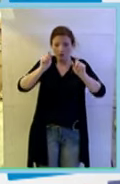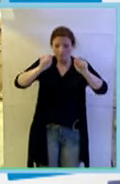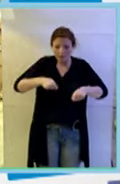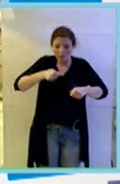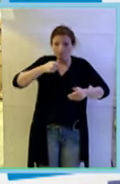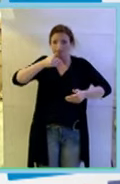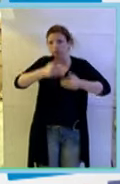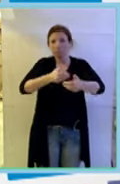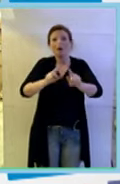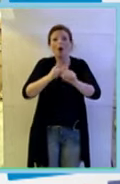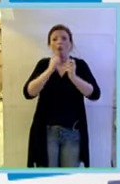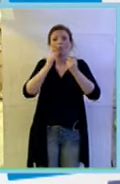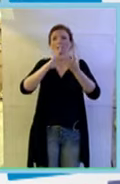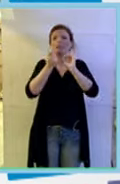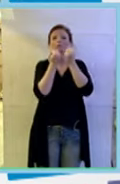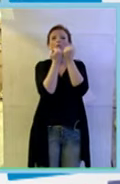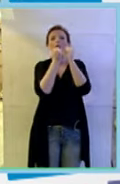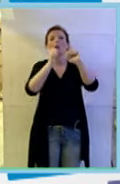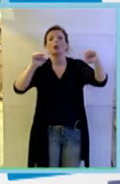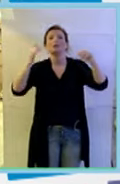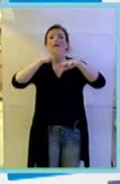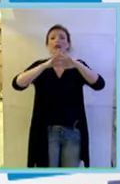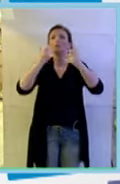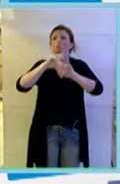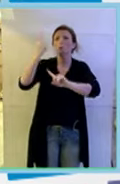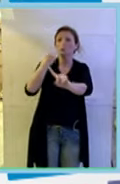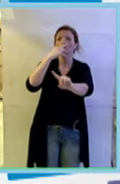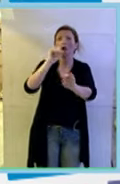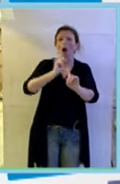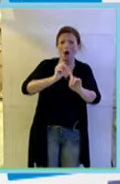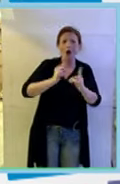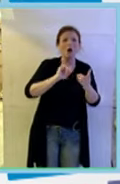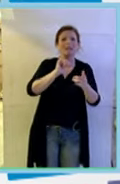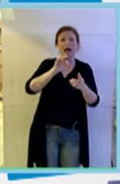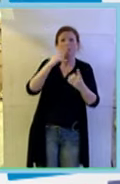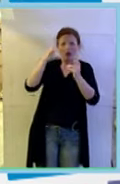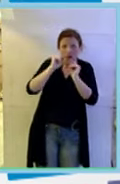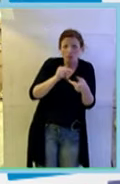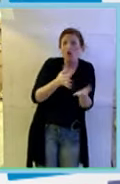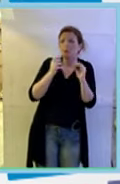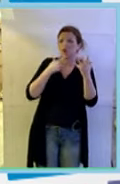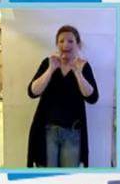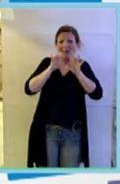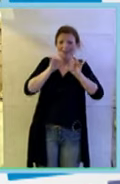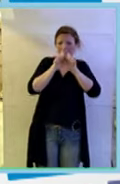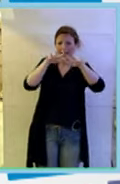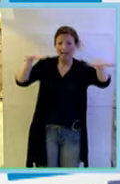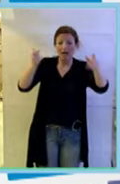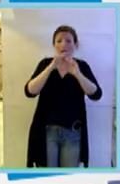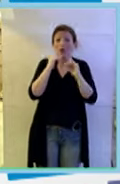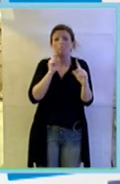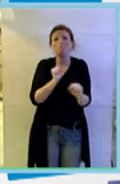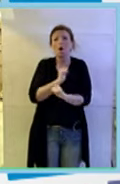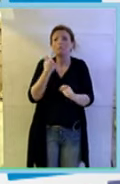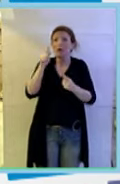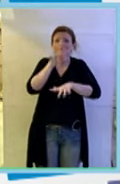veramente democratico sulla rete dove tutti hanno detto ma no, ma lei c'ha ragione, ma come, ma c'è un'epidemia, ma non è possibile che queste